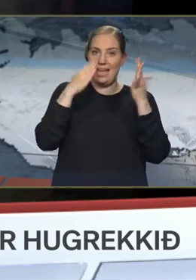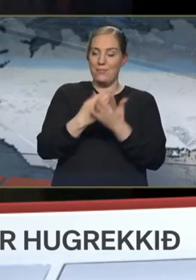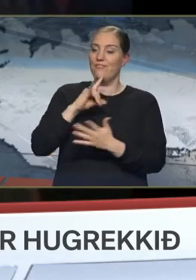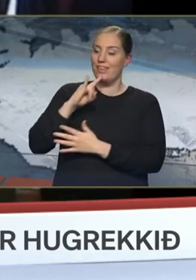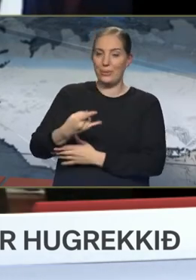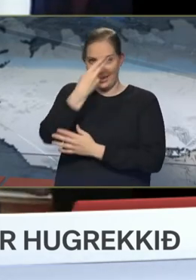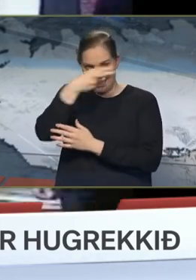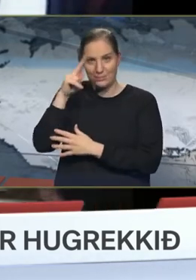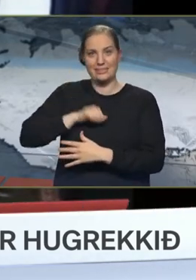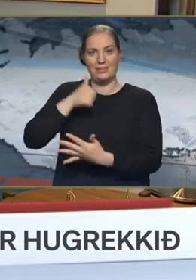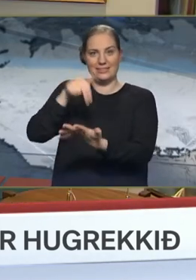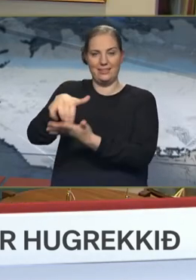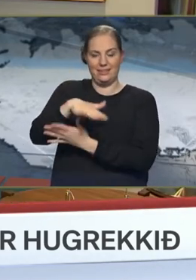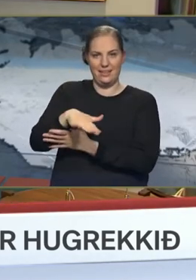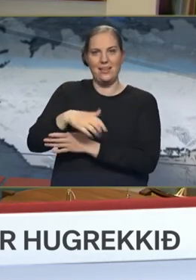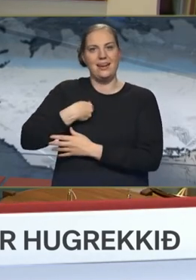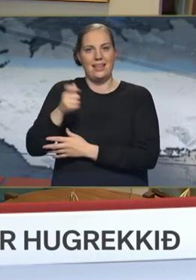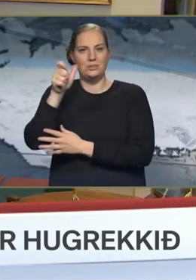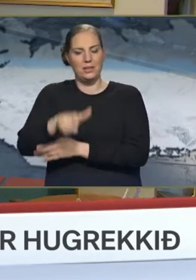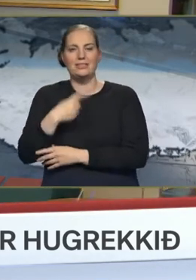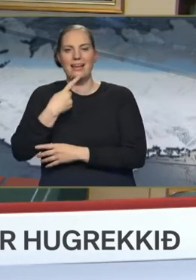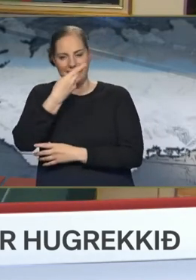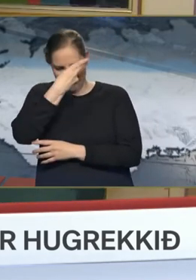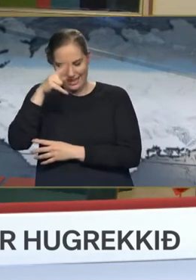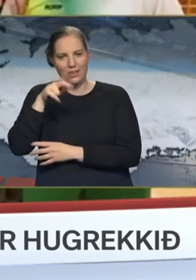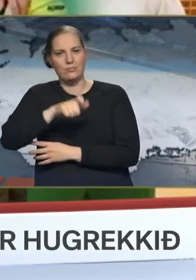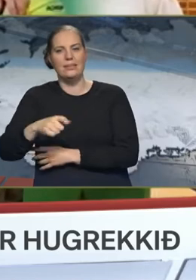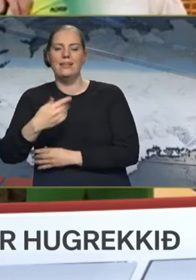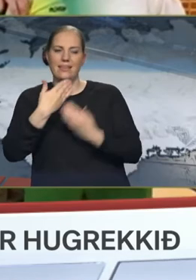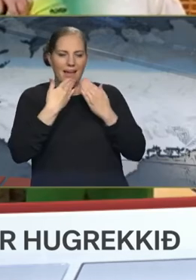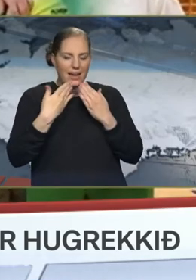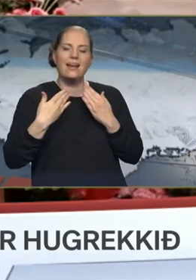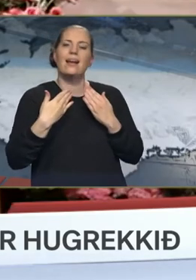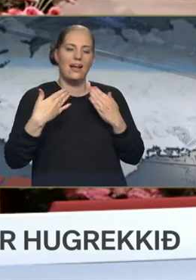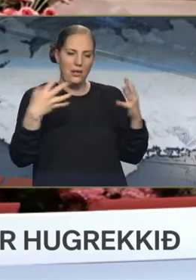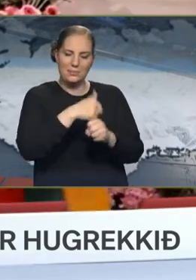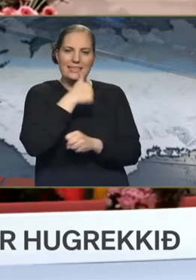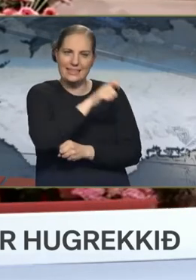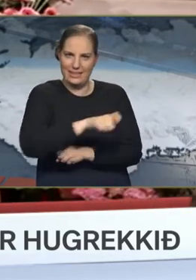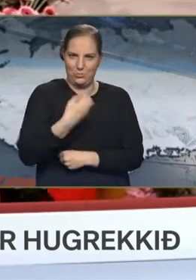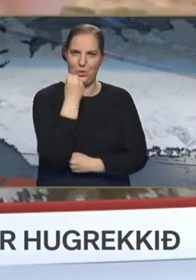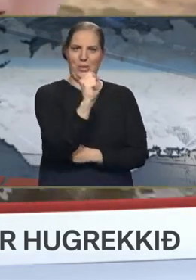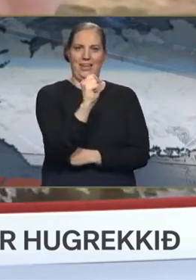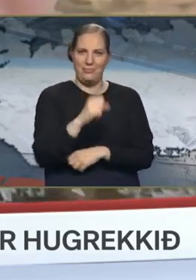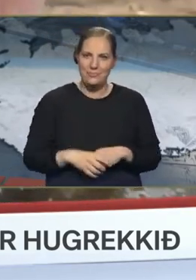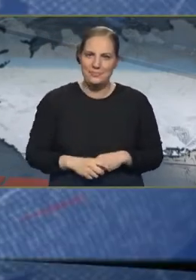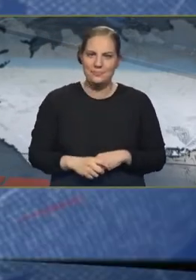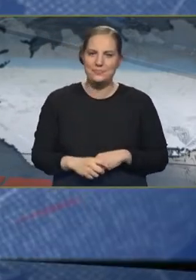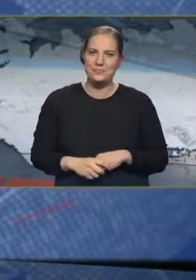Lítháin. Ræðismæður Lítháin á Íslandi segir Lítháa þakka fyrir hugrekkið í hvert sinn sem þeir hitta Íslending.